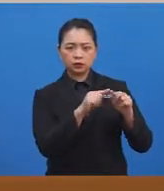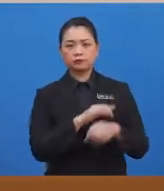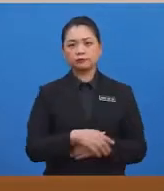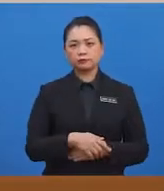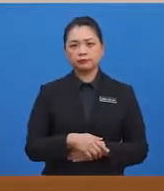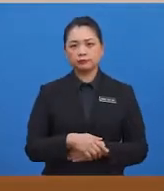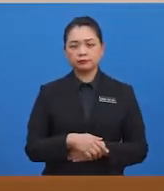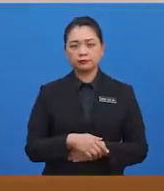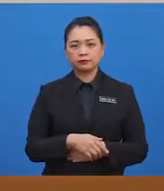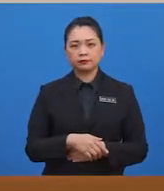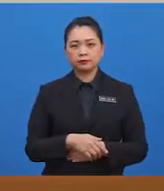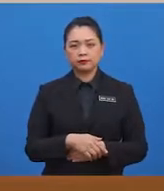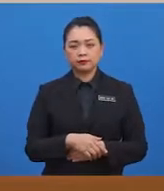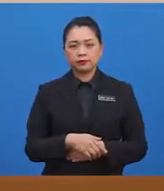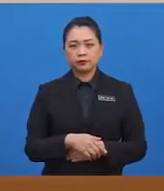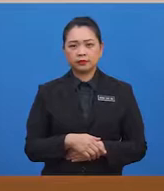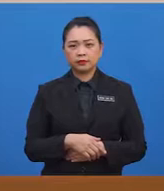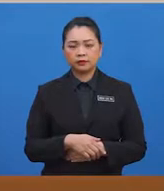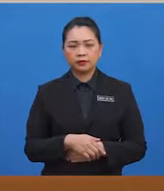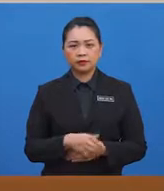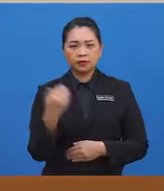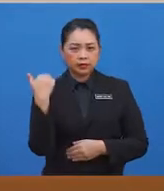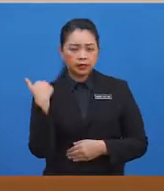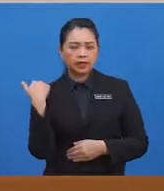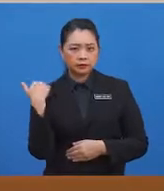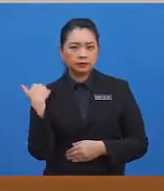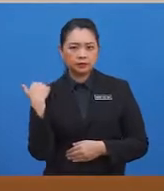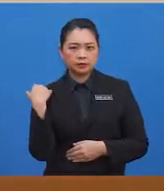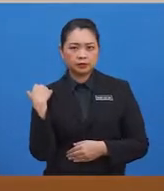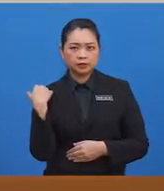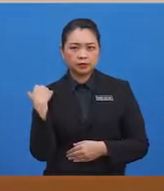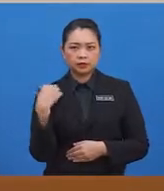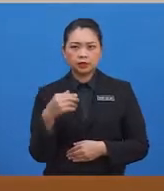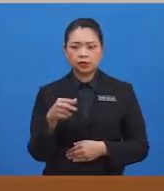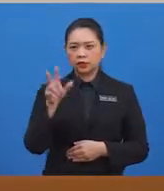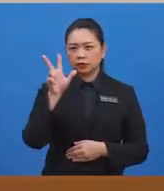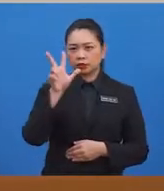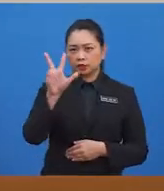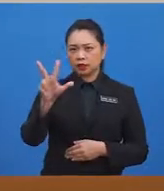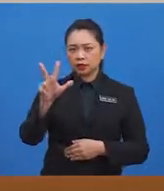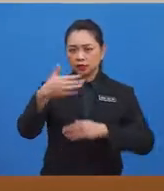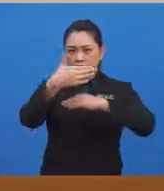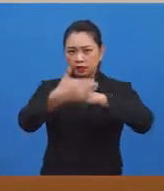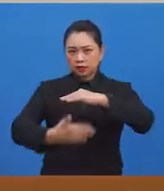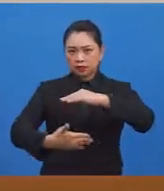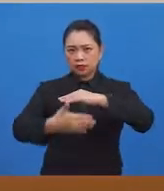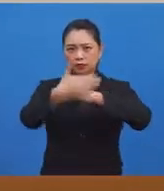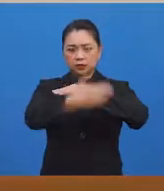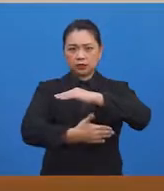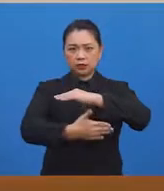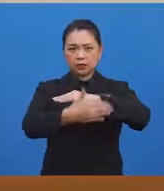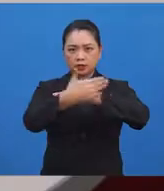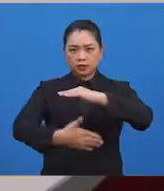Segi tiga yang ini mempunyai ketiga-tiga sisi yang sama.